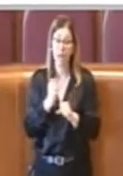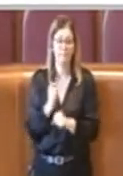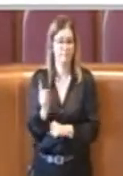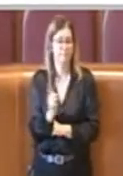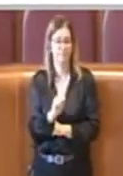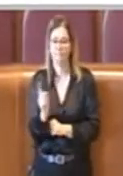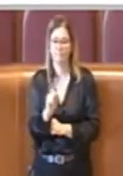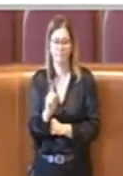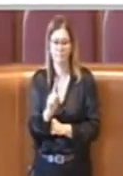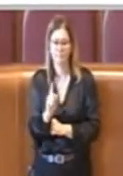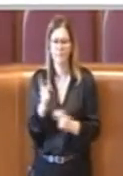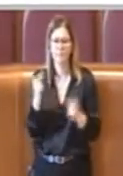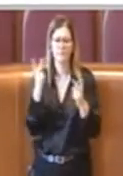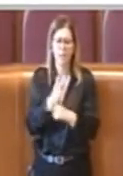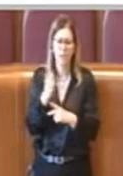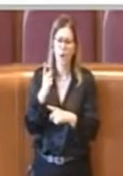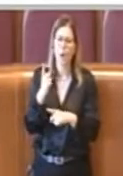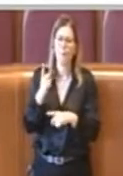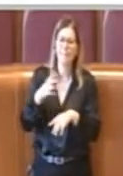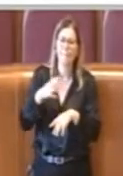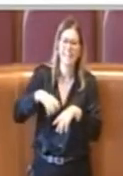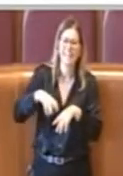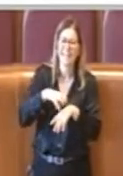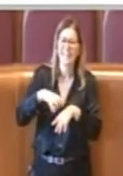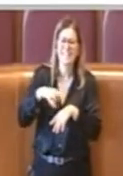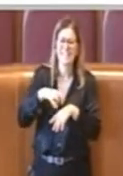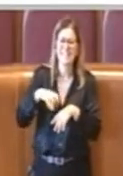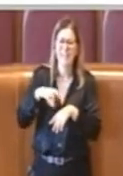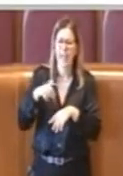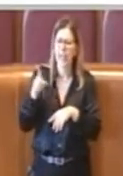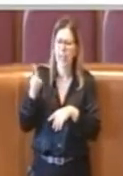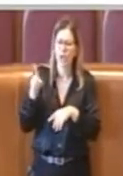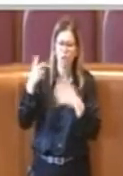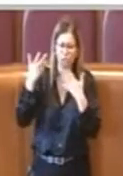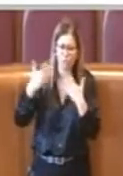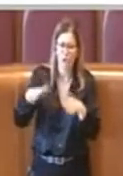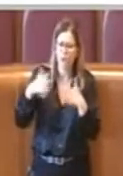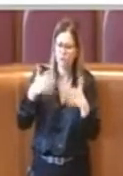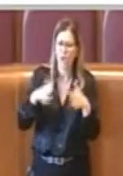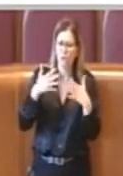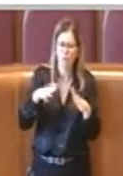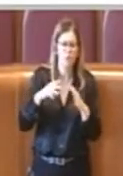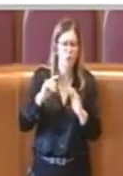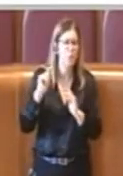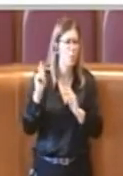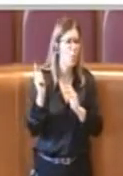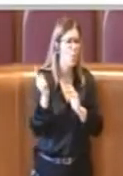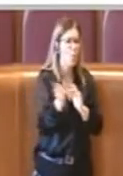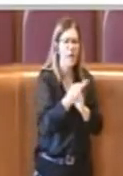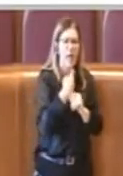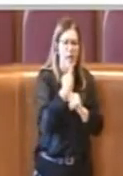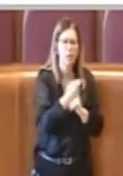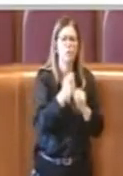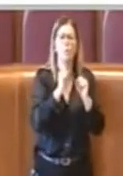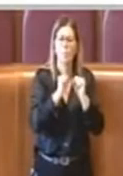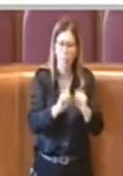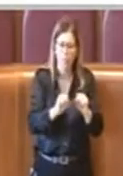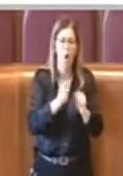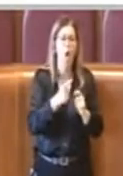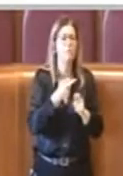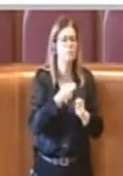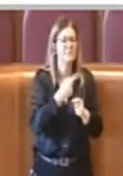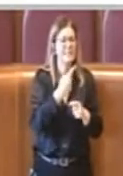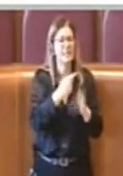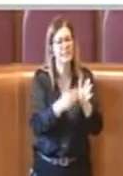modalità che dal Ministero in giù tutte le istituzioni viceversa sollecitavano per i dipendenti. E questo dunque a